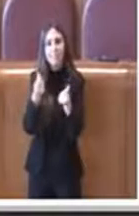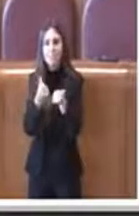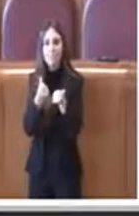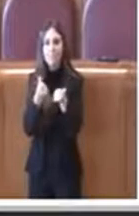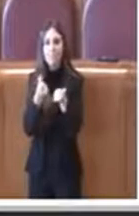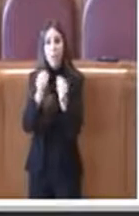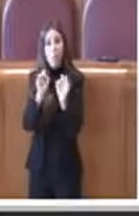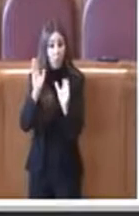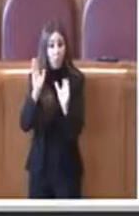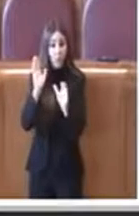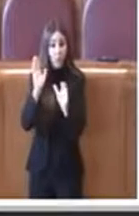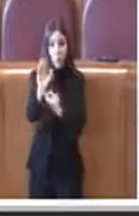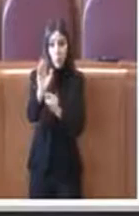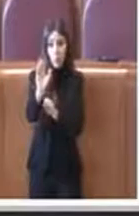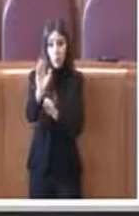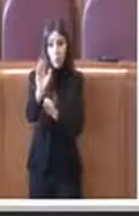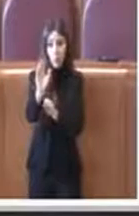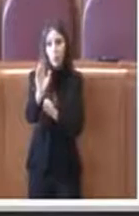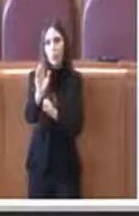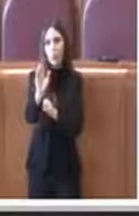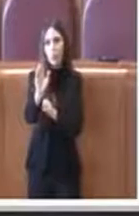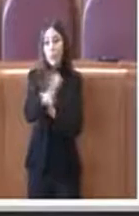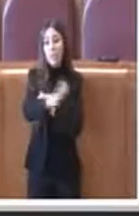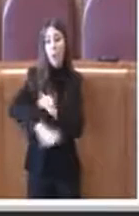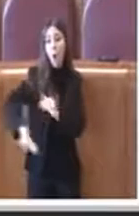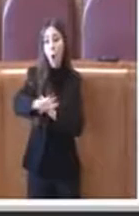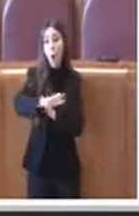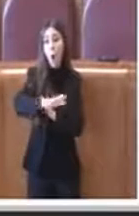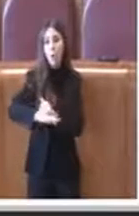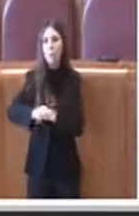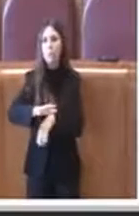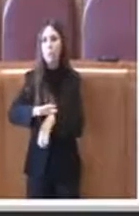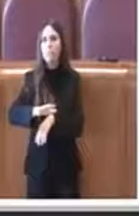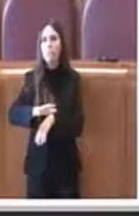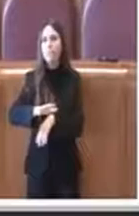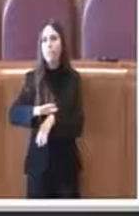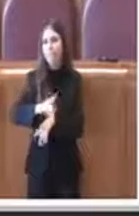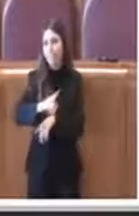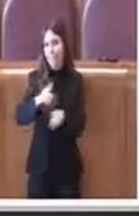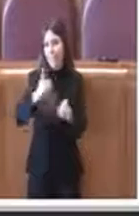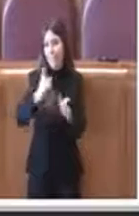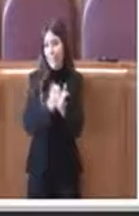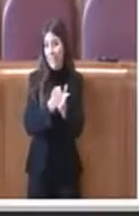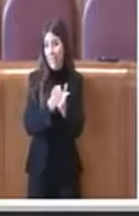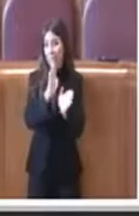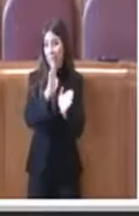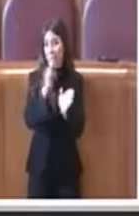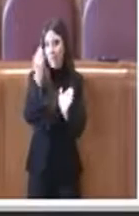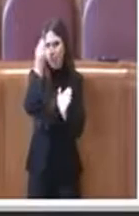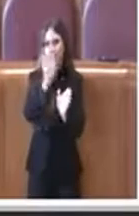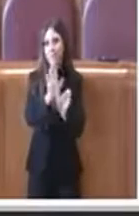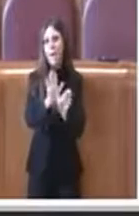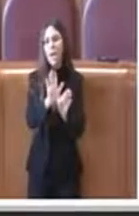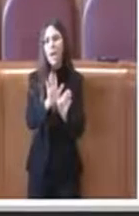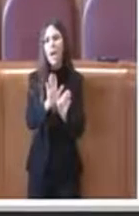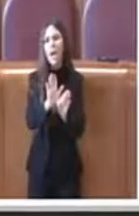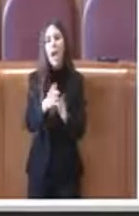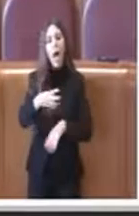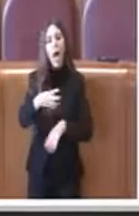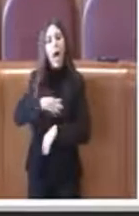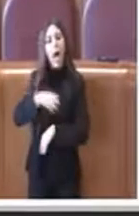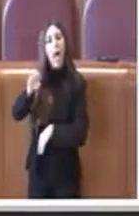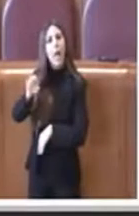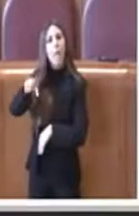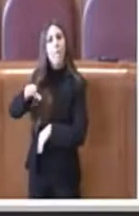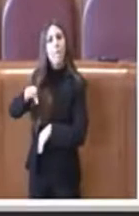futuro di quest'area tenga conto che l'assessore Lemetti